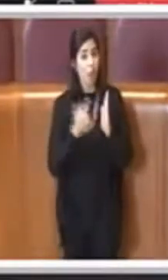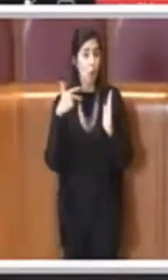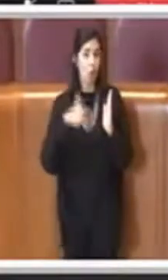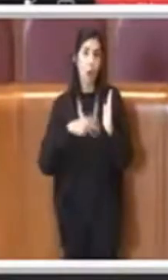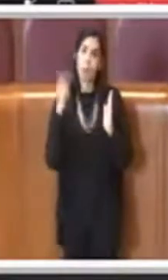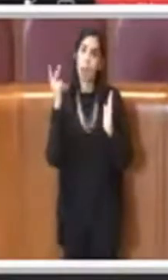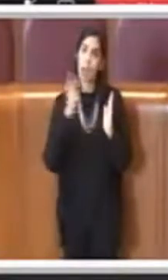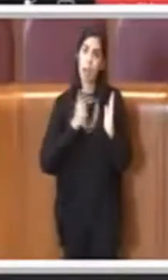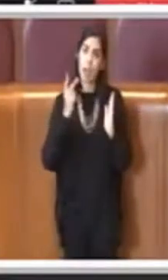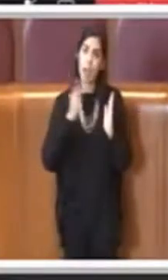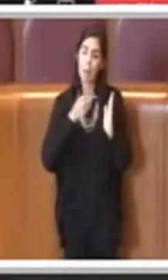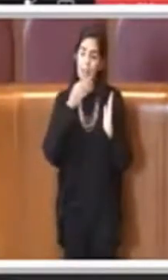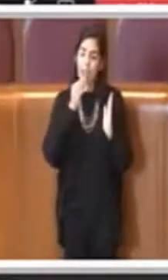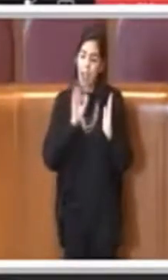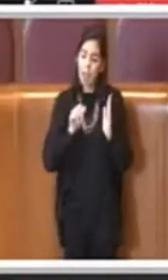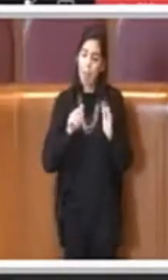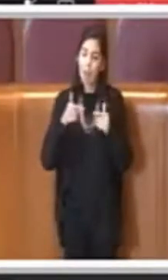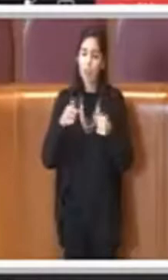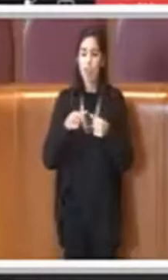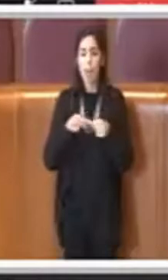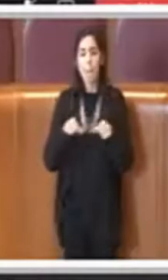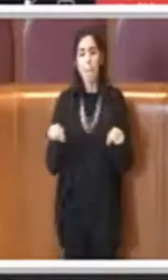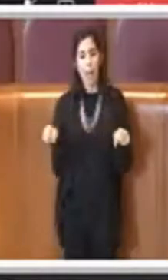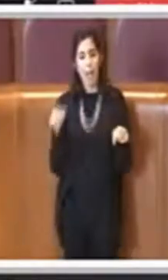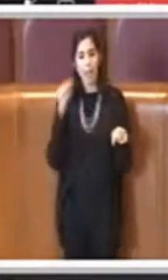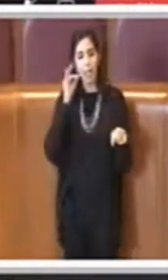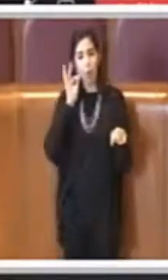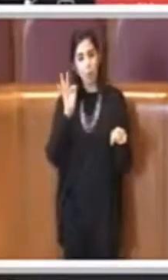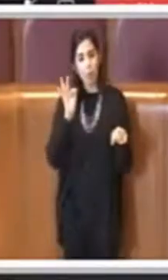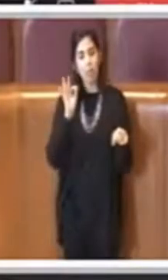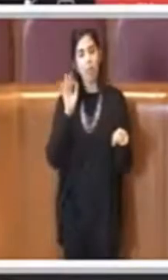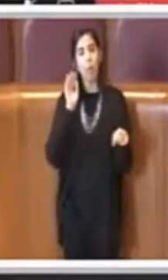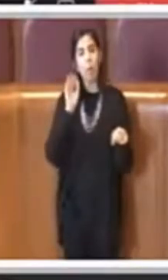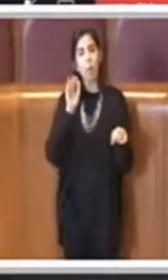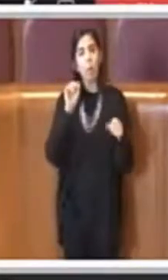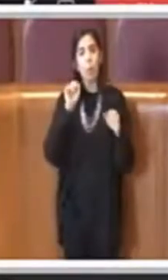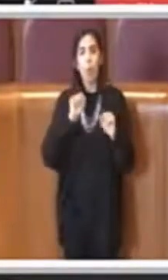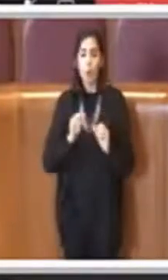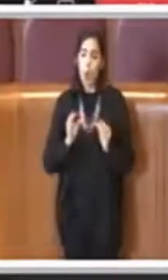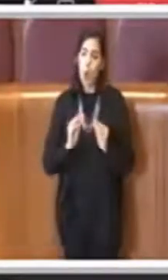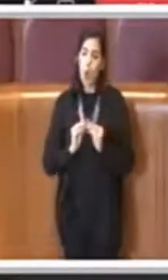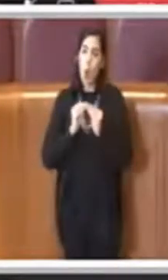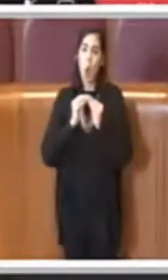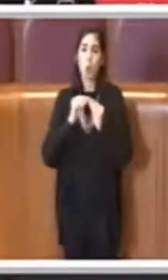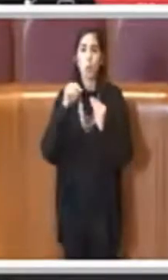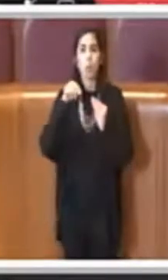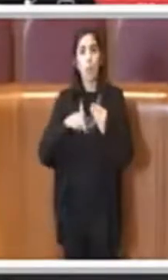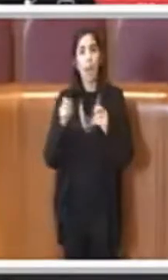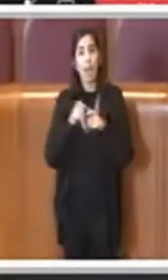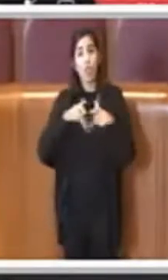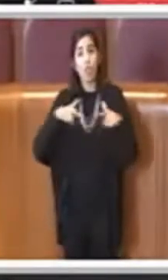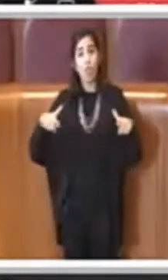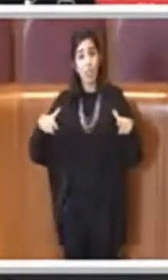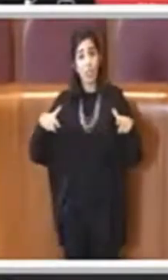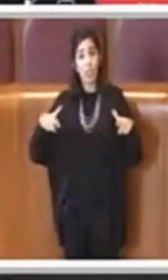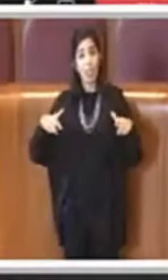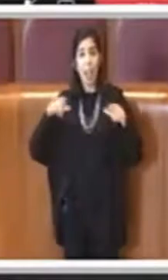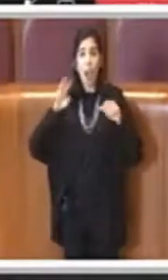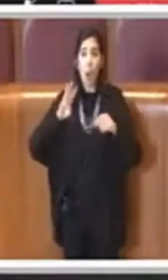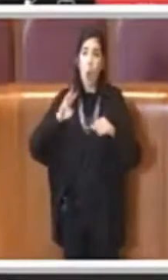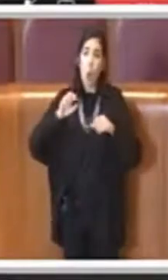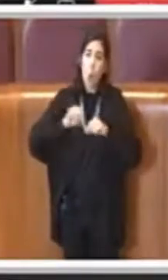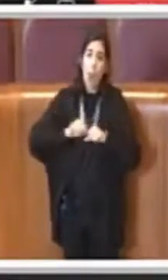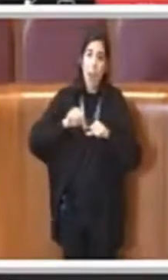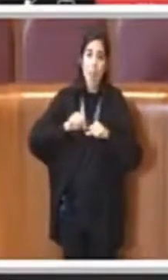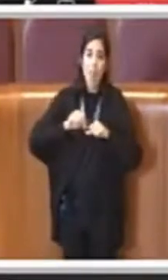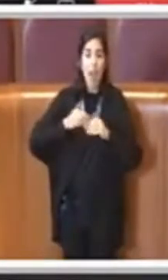porre le basi per costruire un welfare in questa città che sia veramente degno del